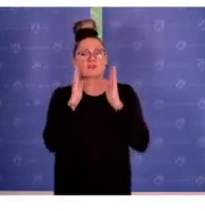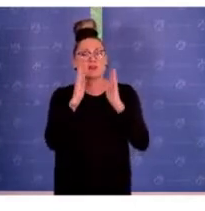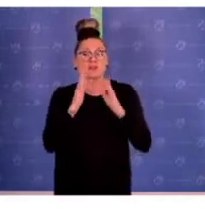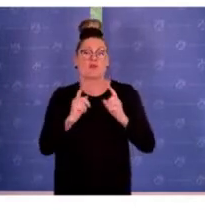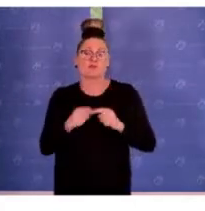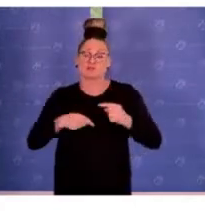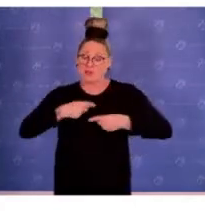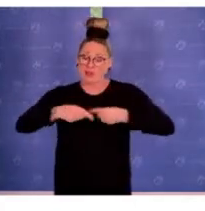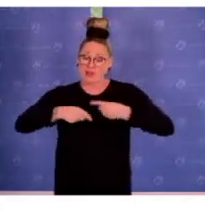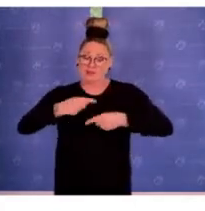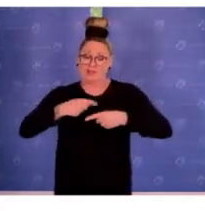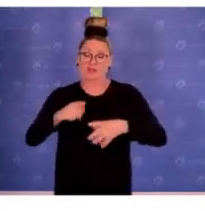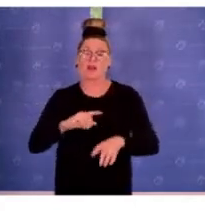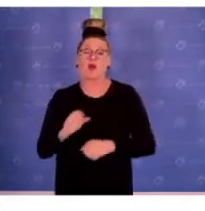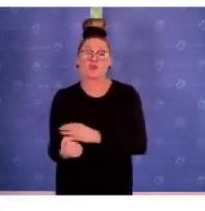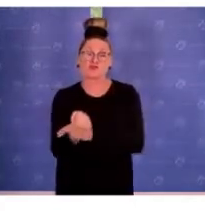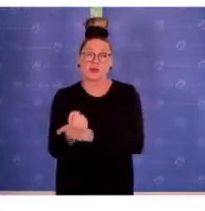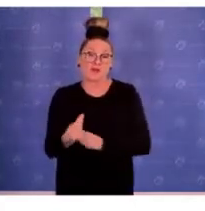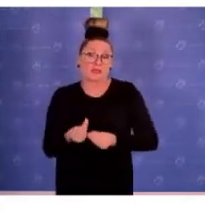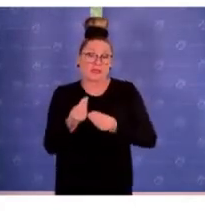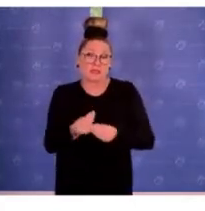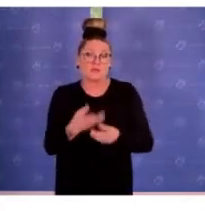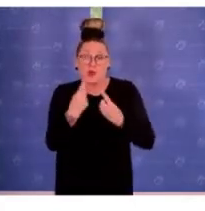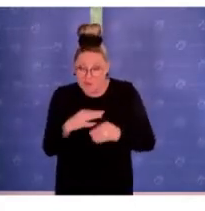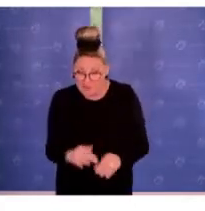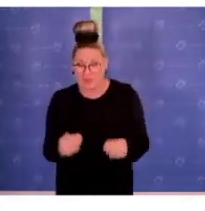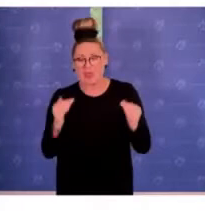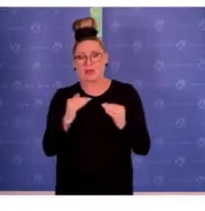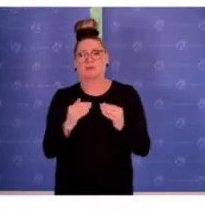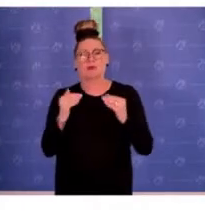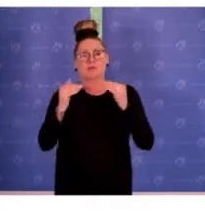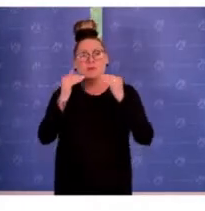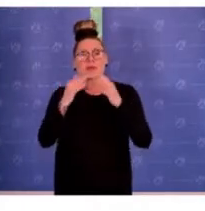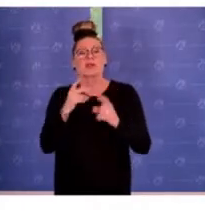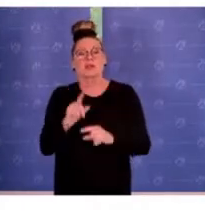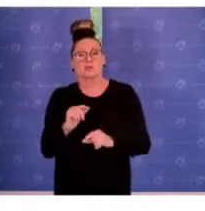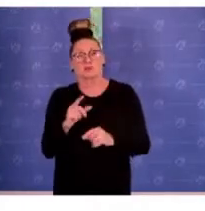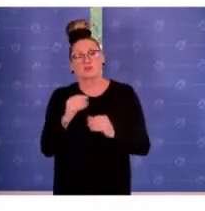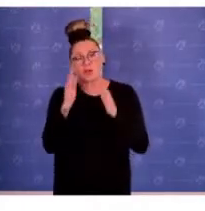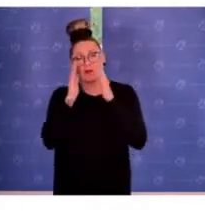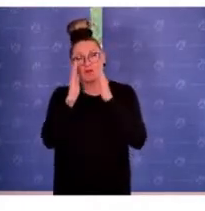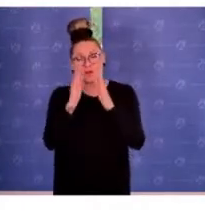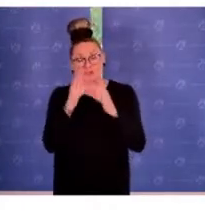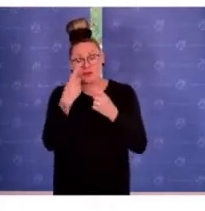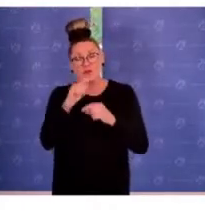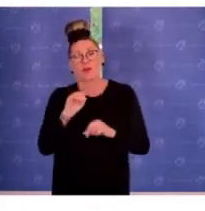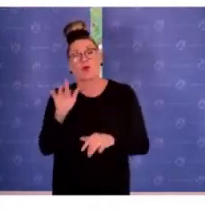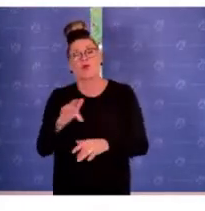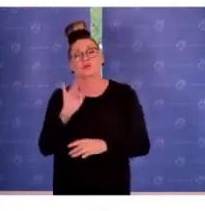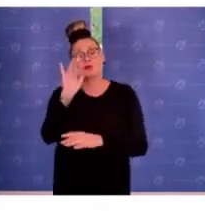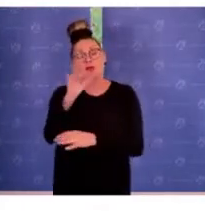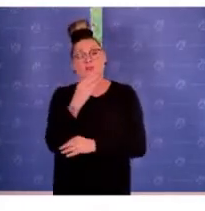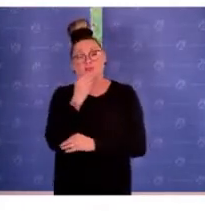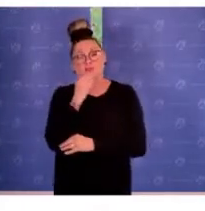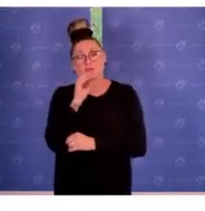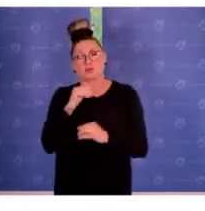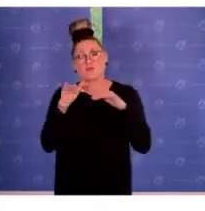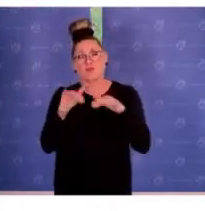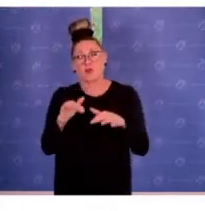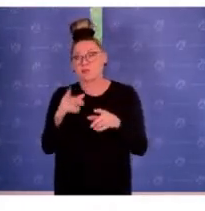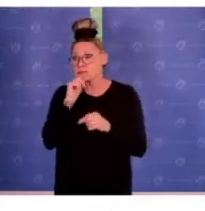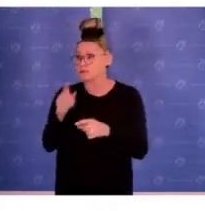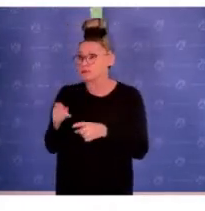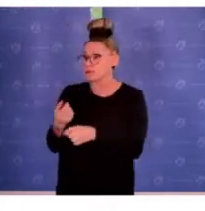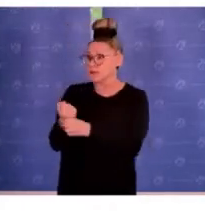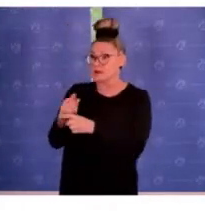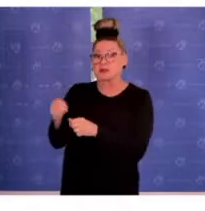entwickeln, hoffentlich zu stärken und zu etablieren. Aber dass dieses Vertrauen durch antisemitische Vorfälle, auch durch Nichthandeln